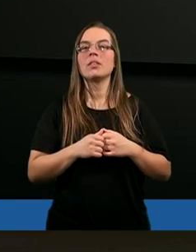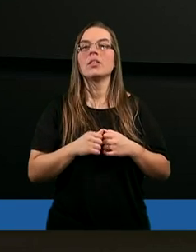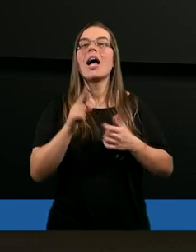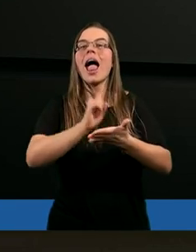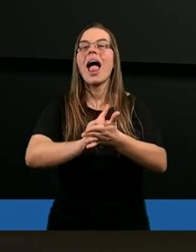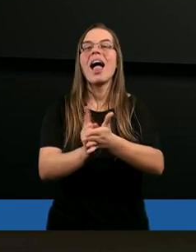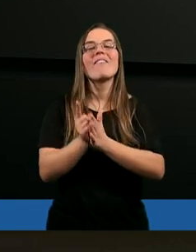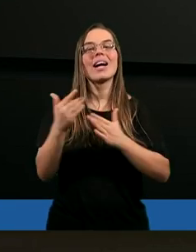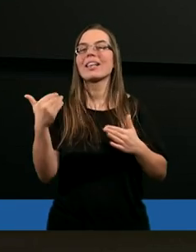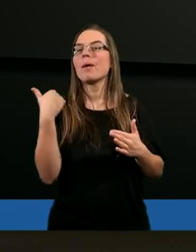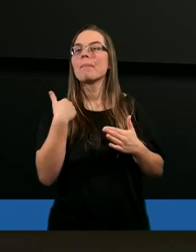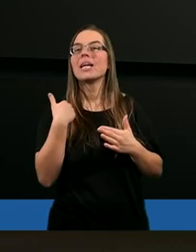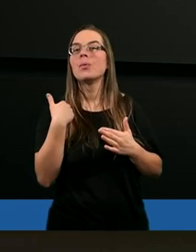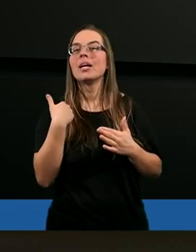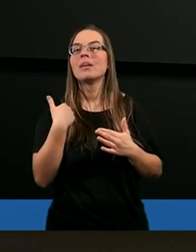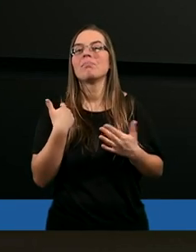efekty były